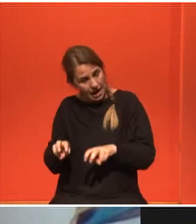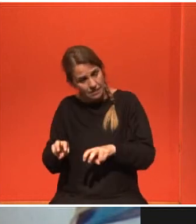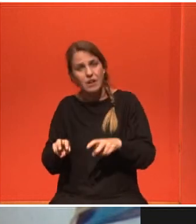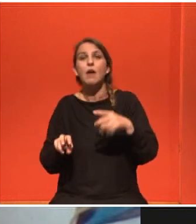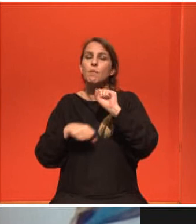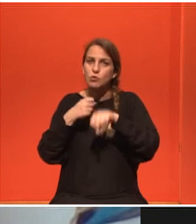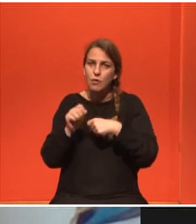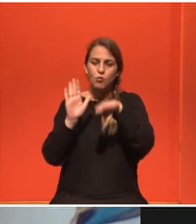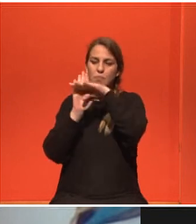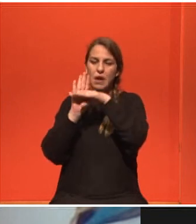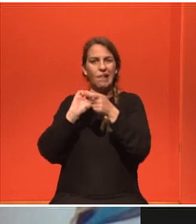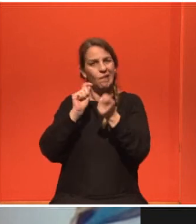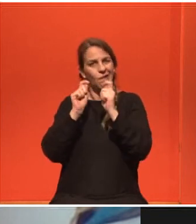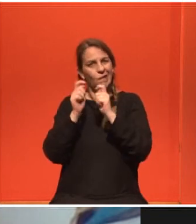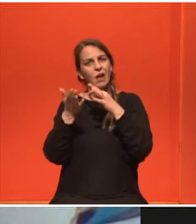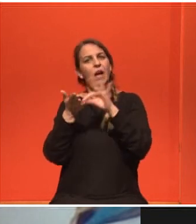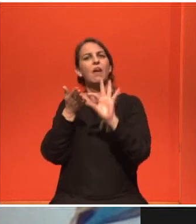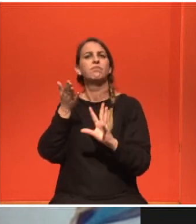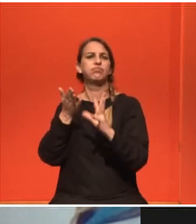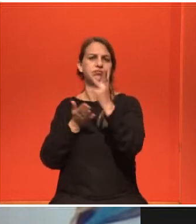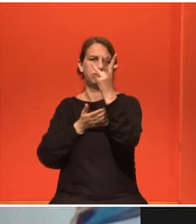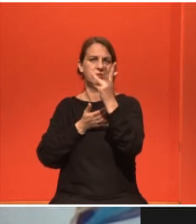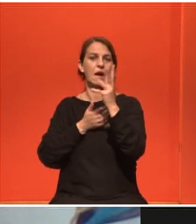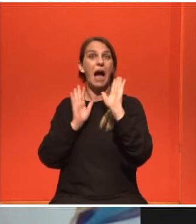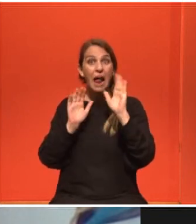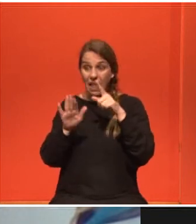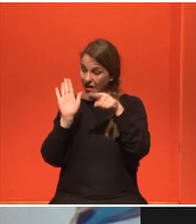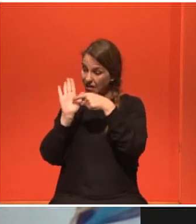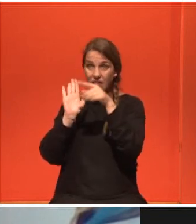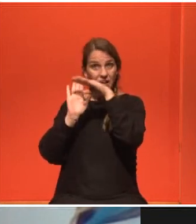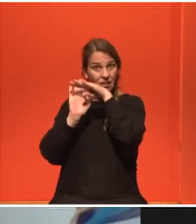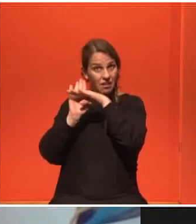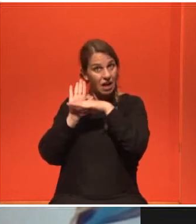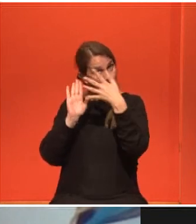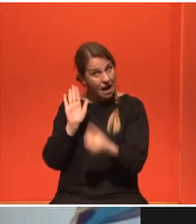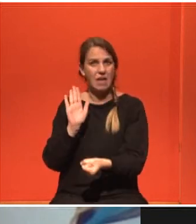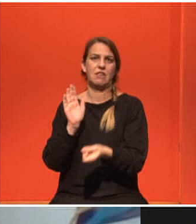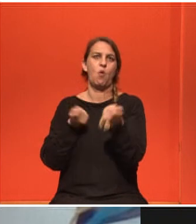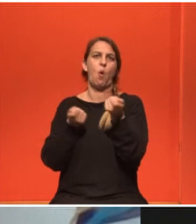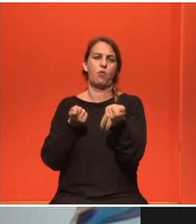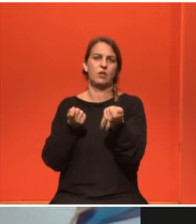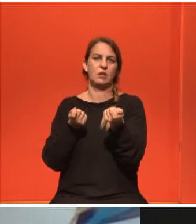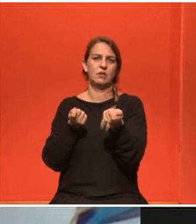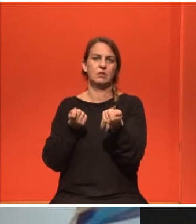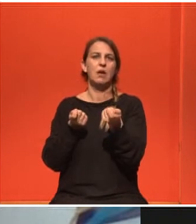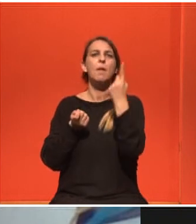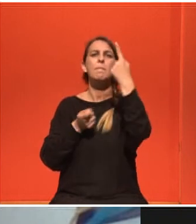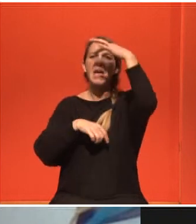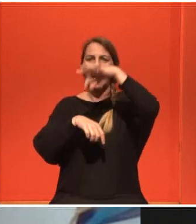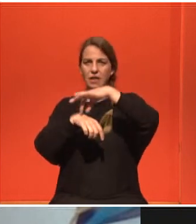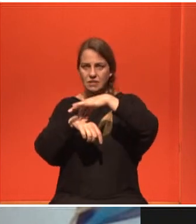του πρωτοκόλλου. Αλλά, εν πάση περιπτώσει, υπάρχει πρωτόκολλο που λέει τι πρέπει να κάνεις σε κάθε